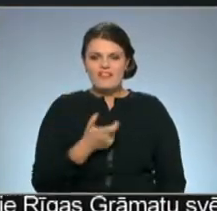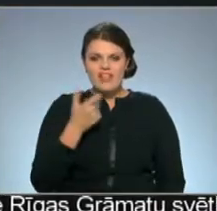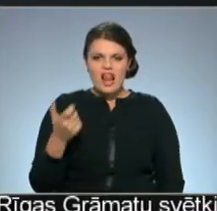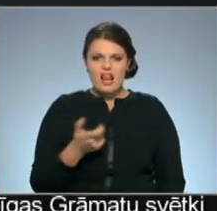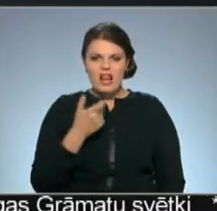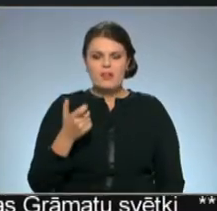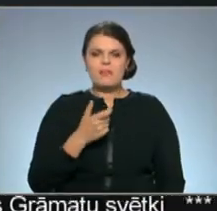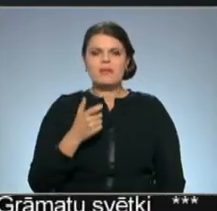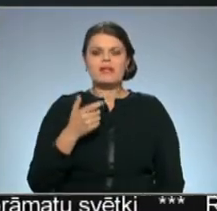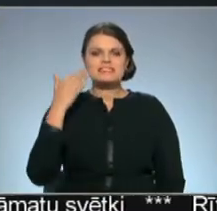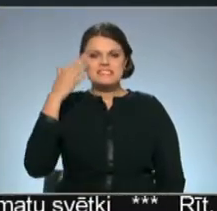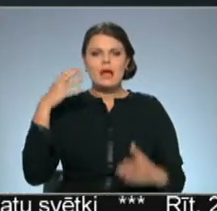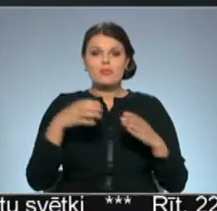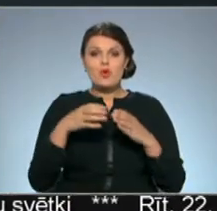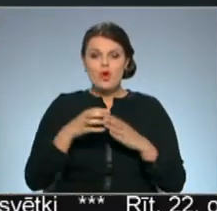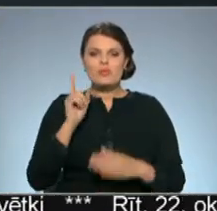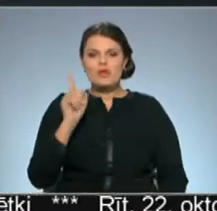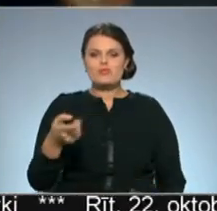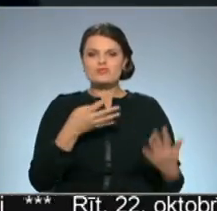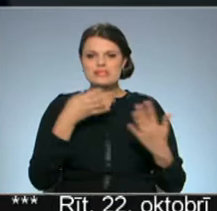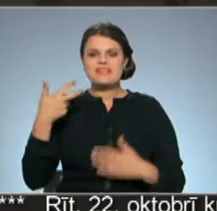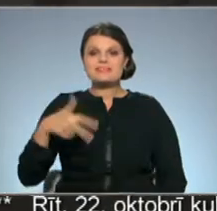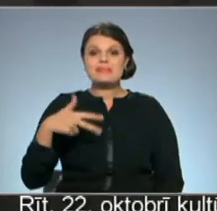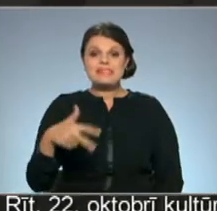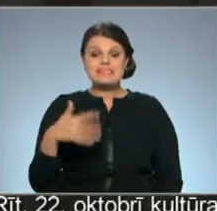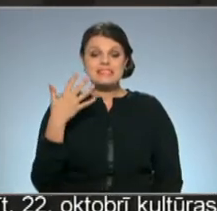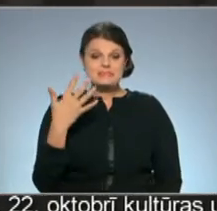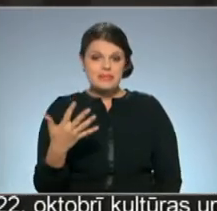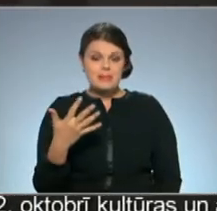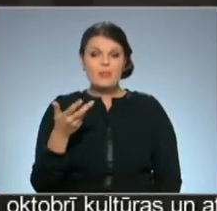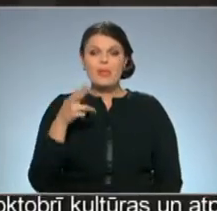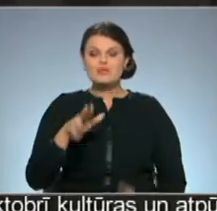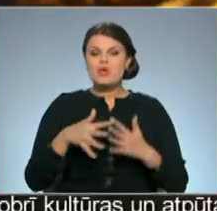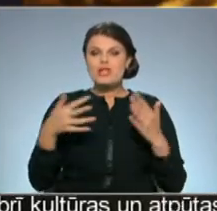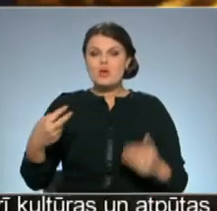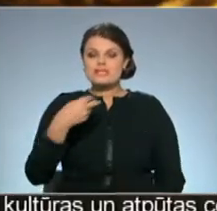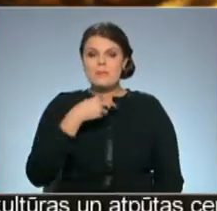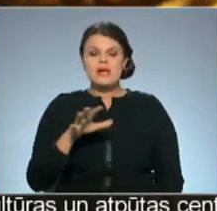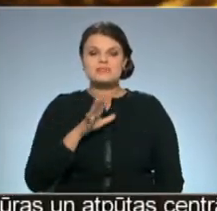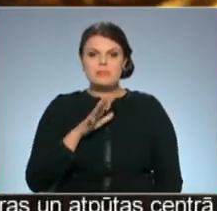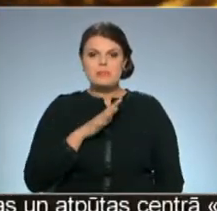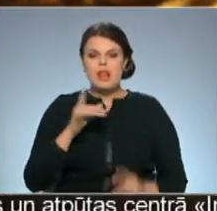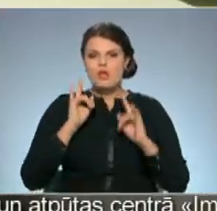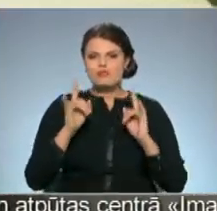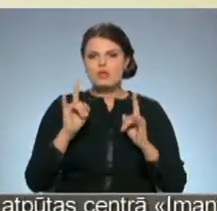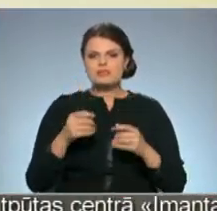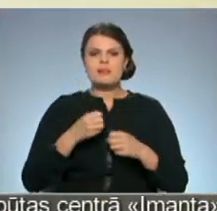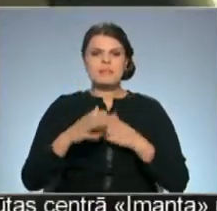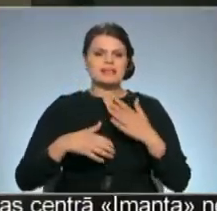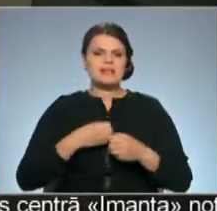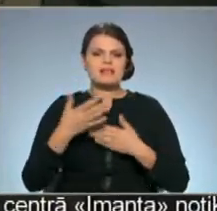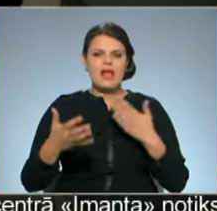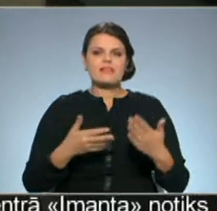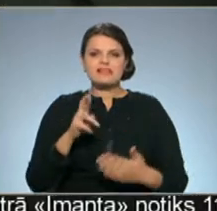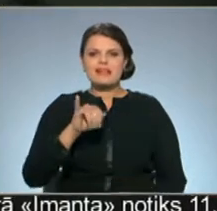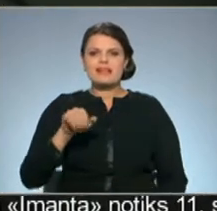izpildījumā Sapņu komanda 1935. Daudziem pārsteigums bija nesen ar lielu troksni prezentētais studijas